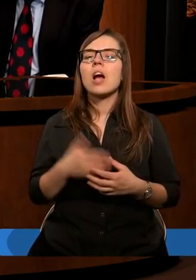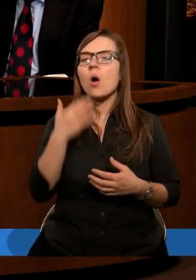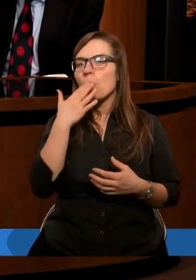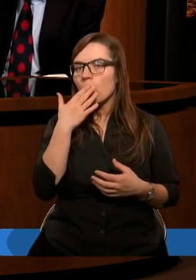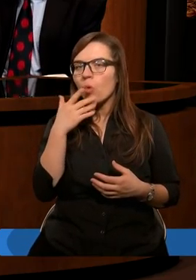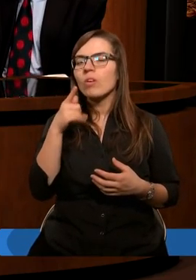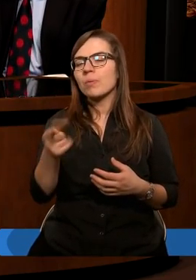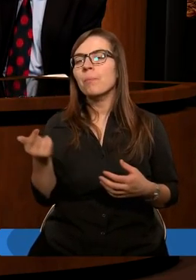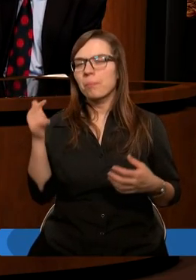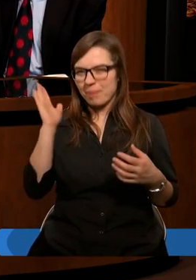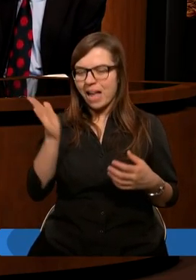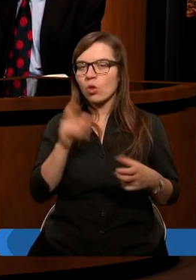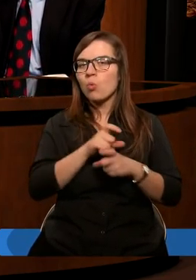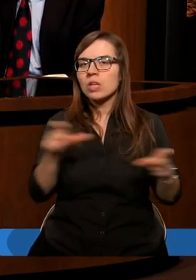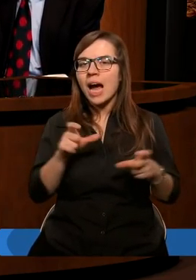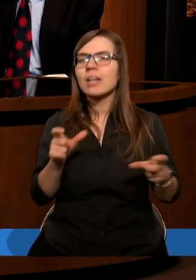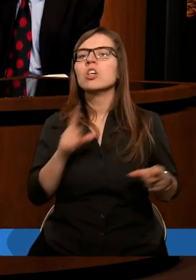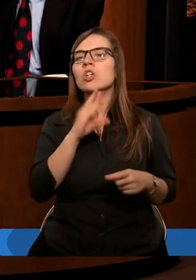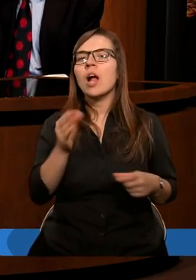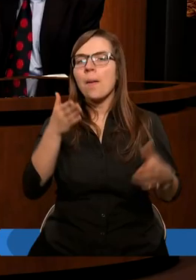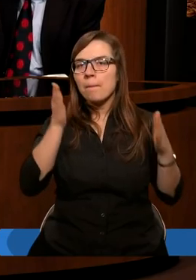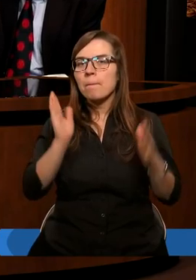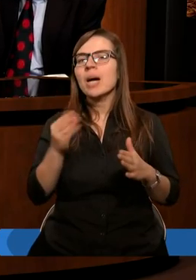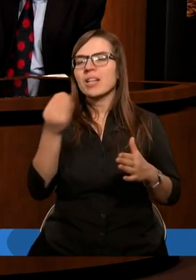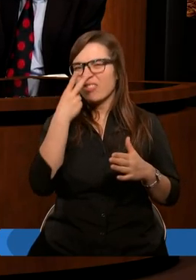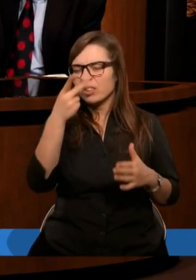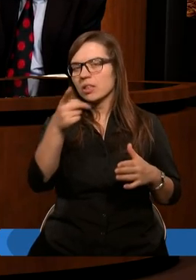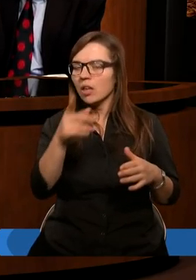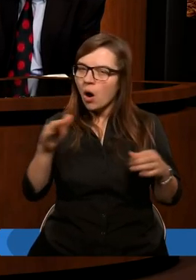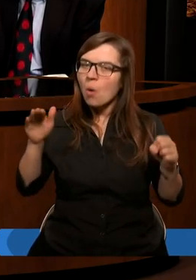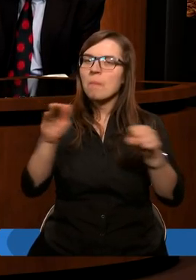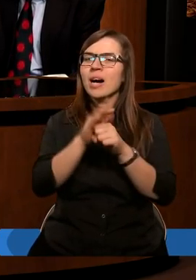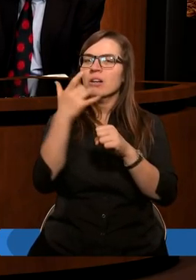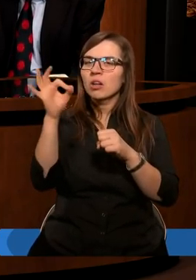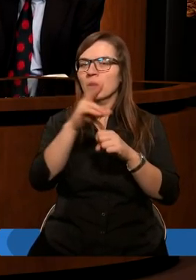ale mówi przyjdą takie czasy, że będzie jeszcze widział ich pełnię,